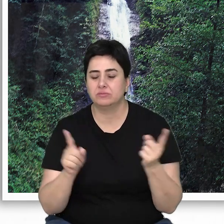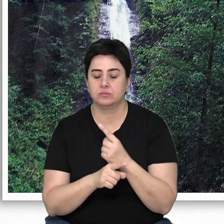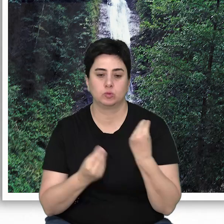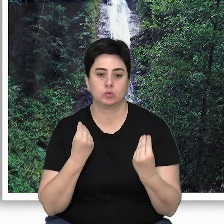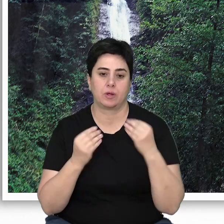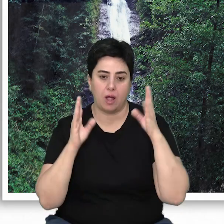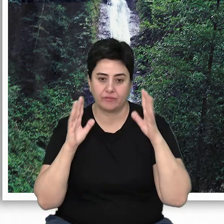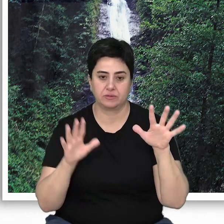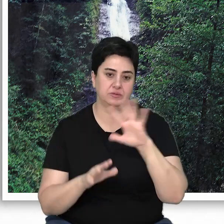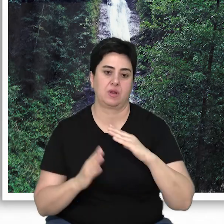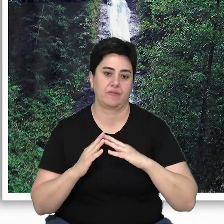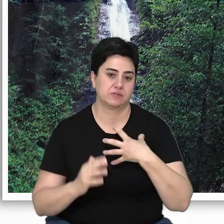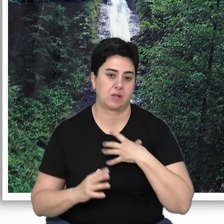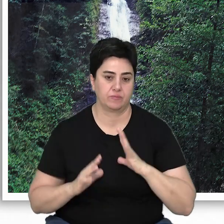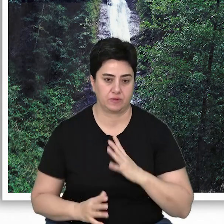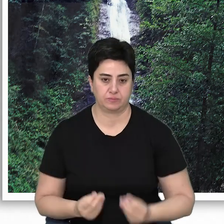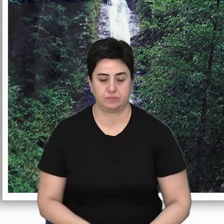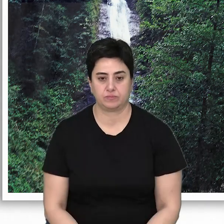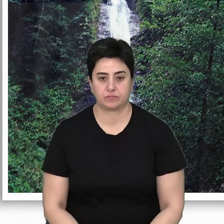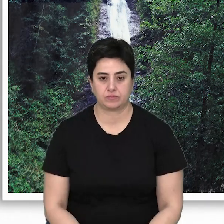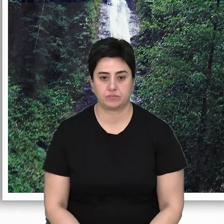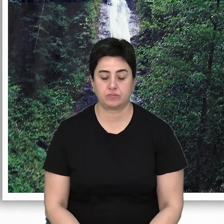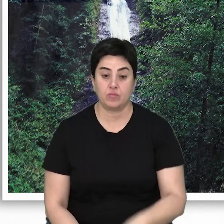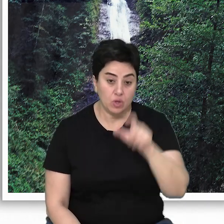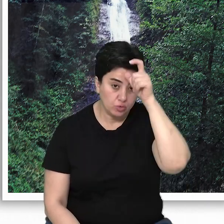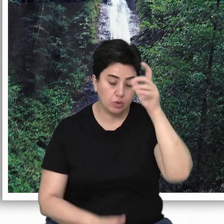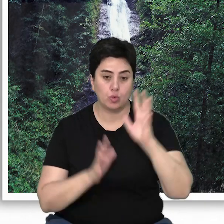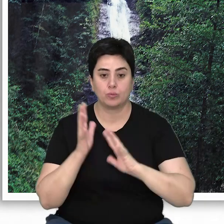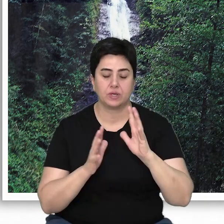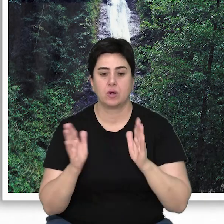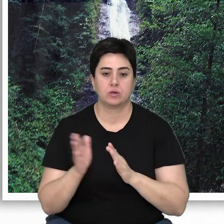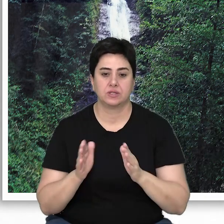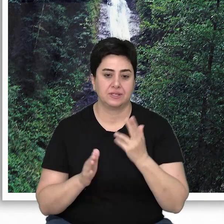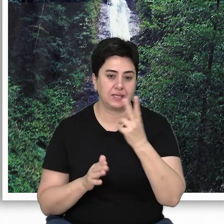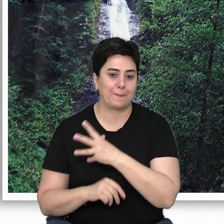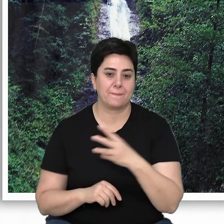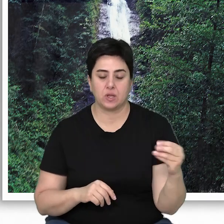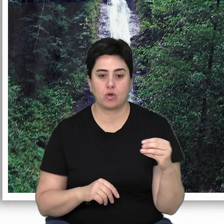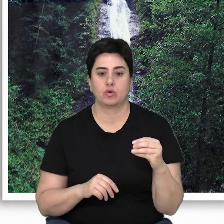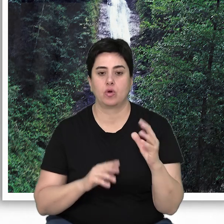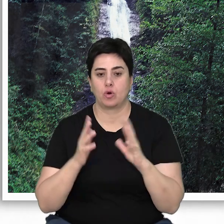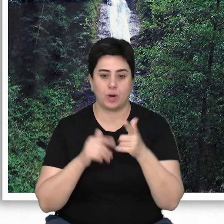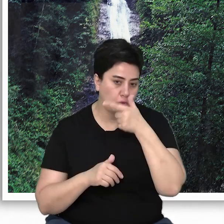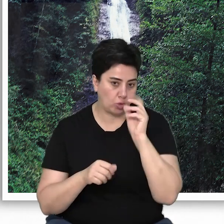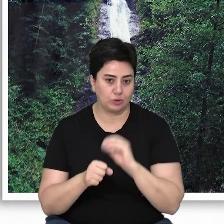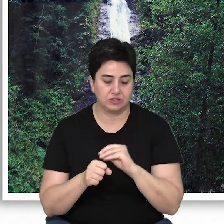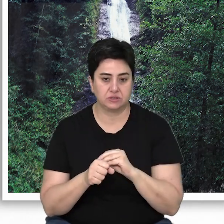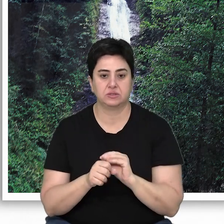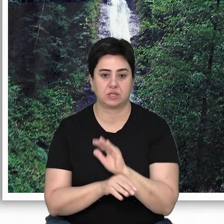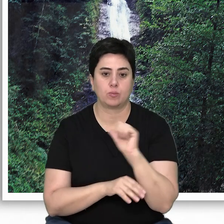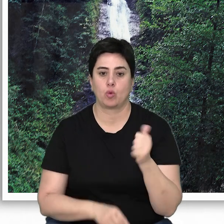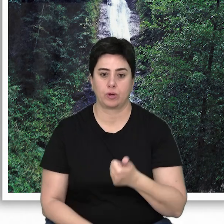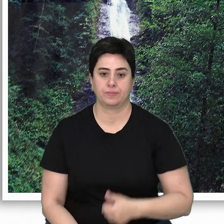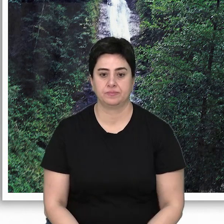içeren bir faunaya ev sahipliği yapıyor. Türkiye'de ormanlar yaklaşık yedi milyon orman köylüsü için yaşamsal bir